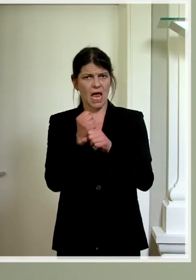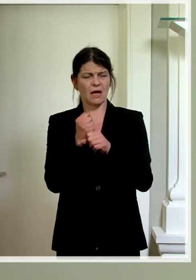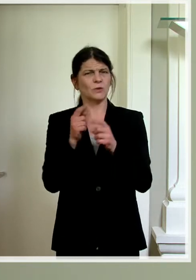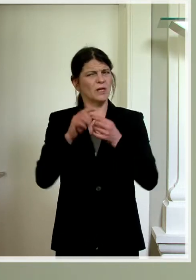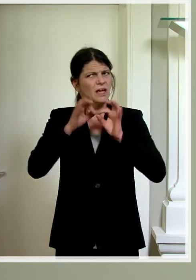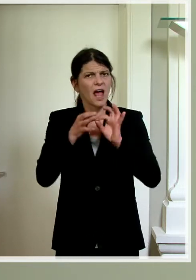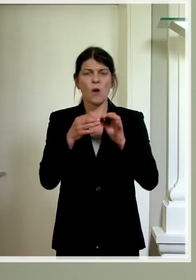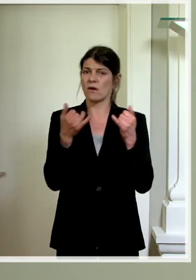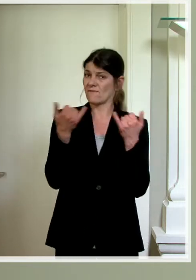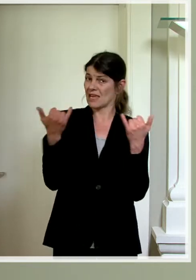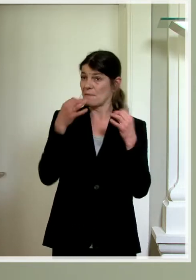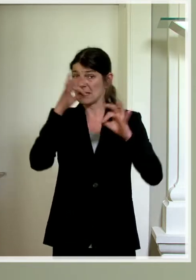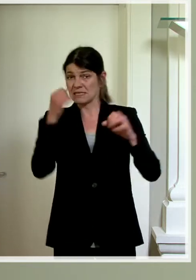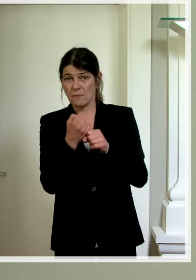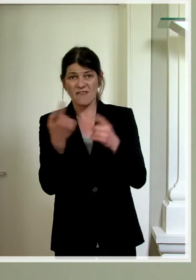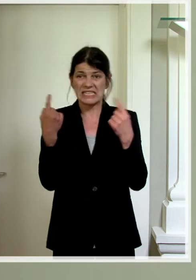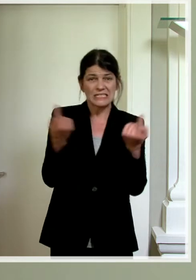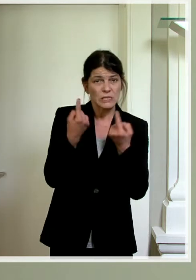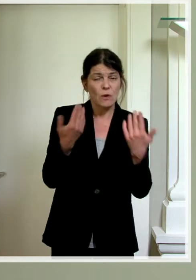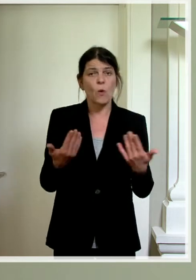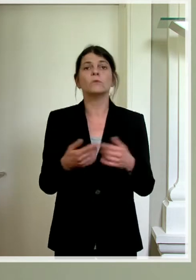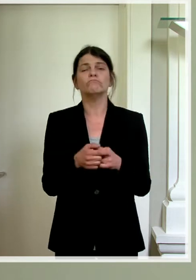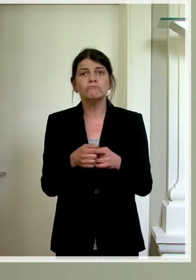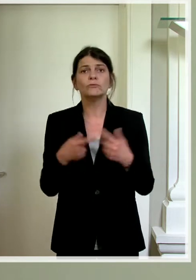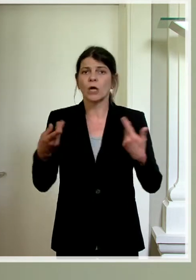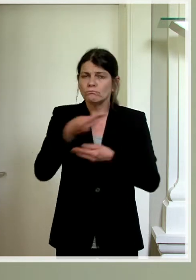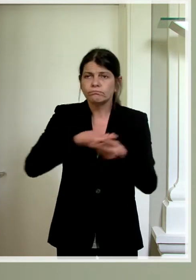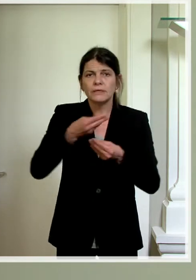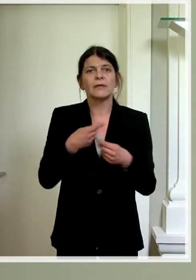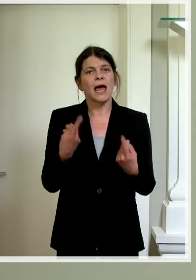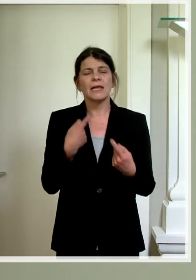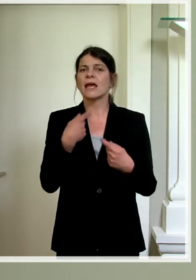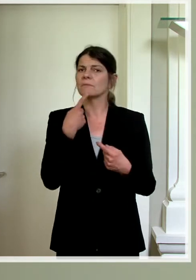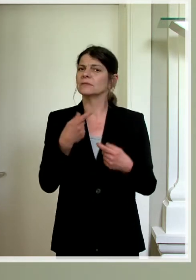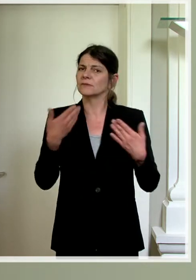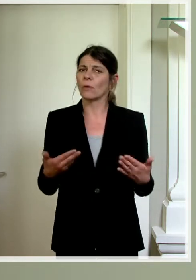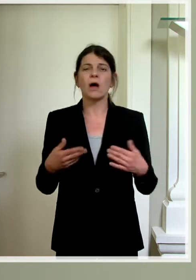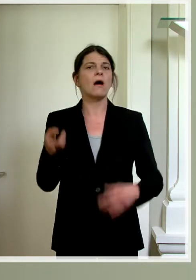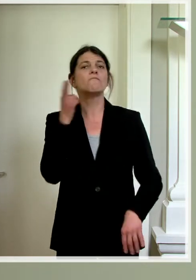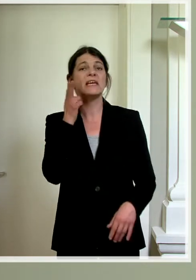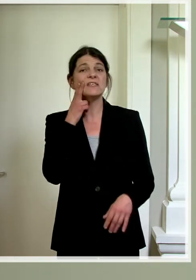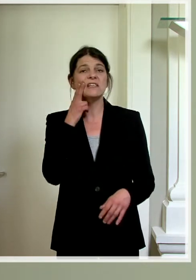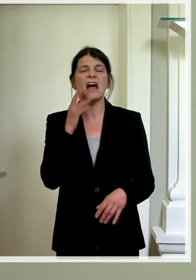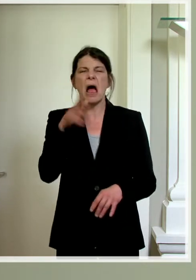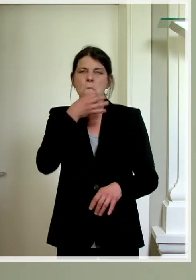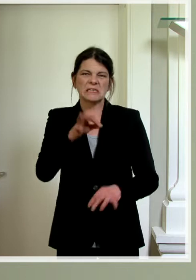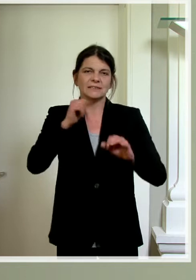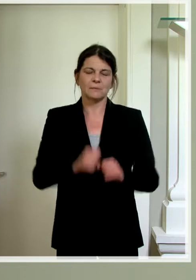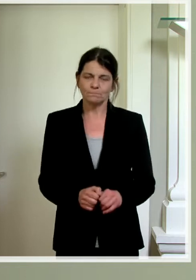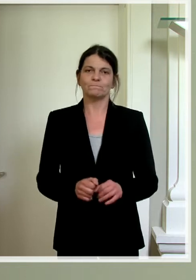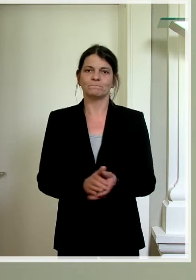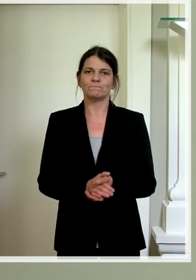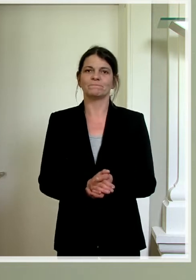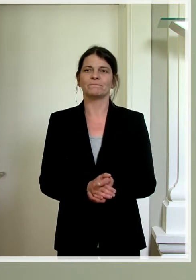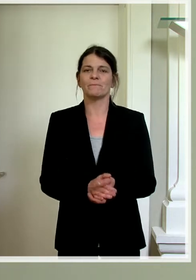unter welchen Umständen wir das machen. Und am Schluss haben wir nach dem Motto gehandelt, Pfingster geht's am Ringster. Wir